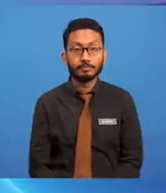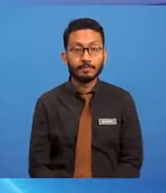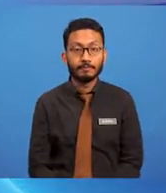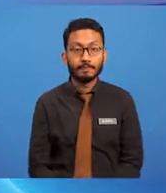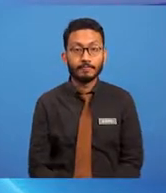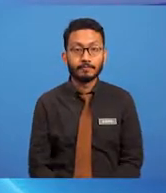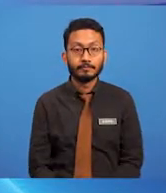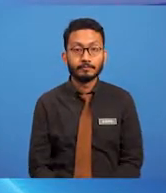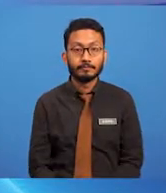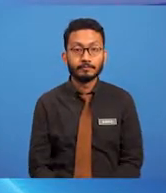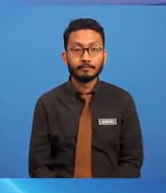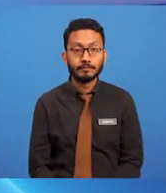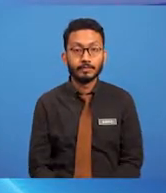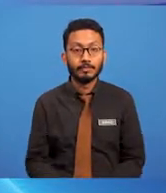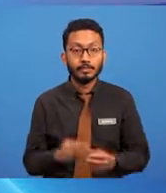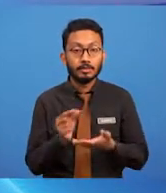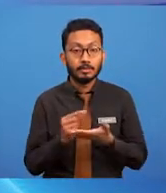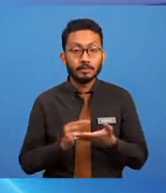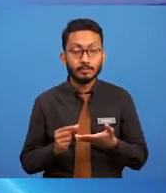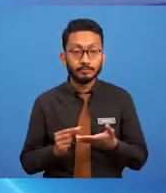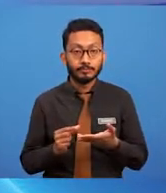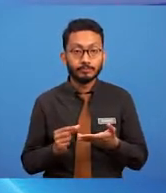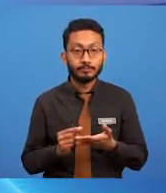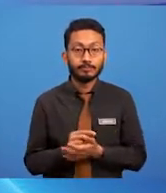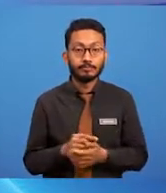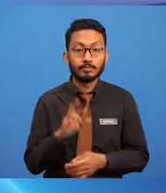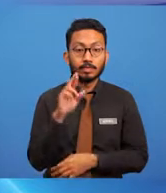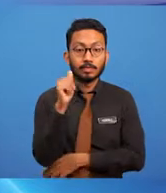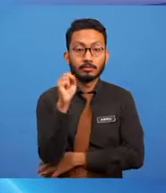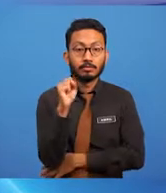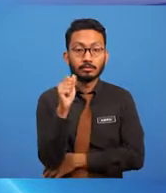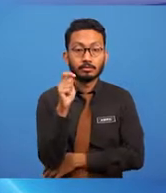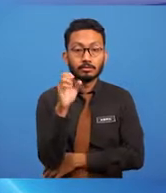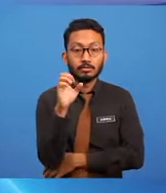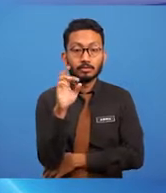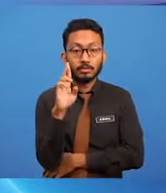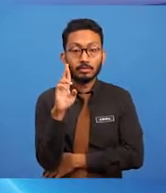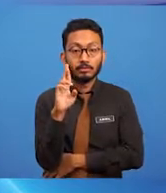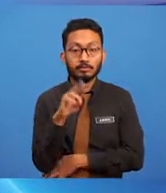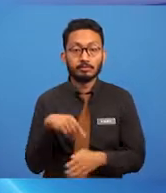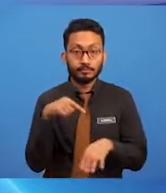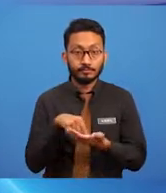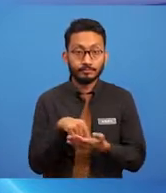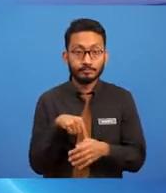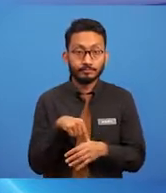grafik raster ini ia bergantung kepada resolution